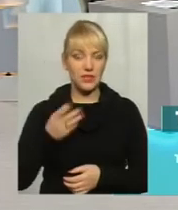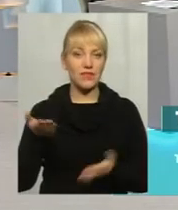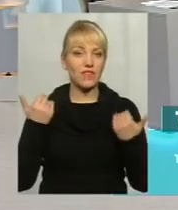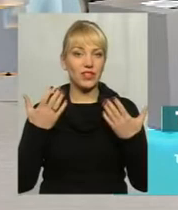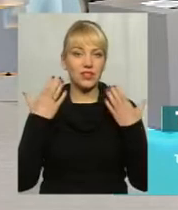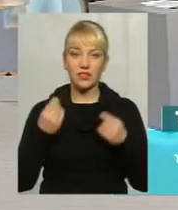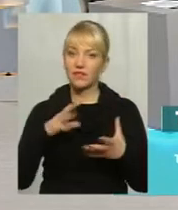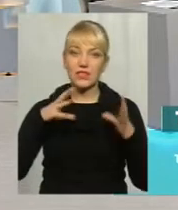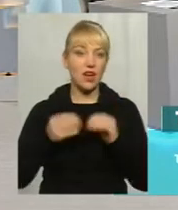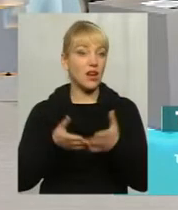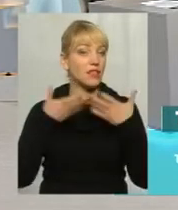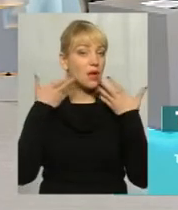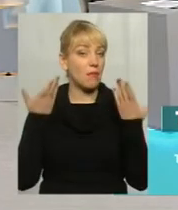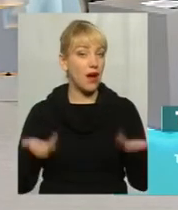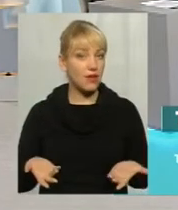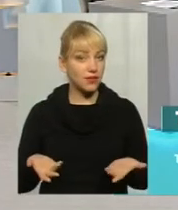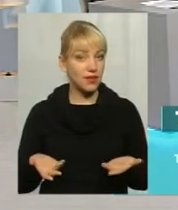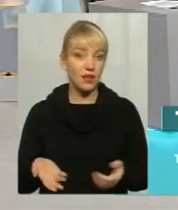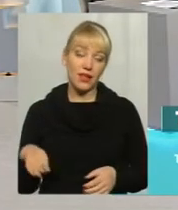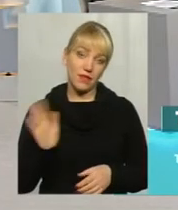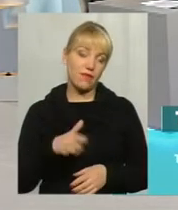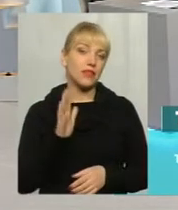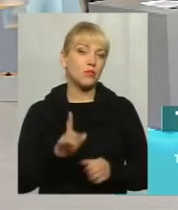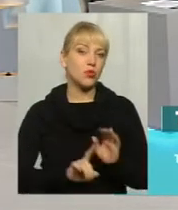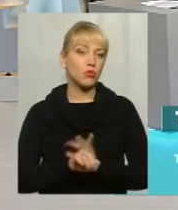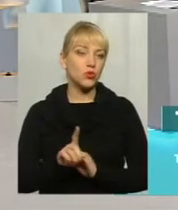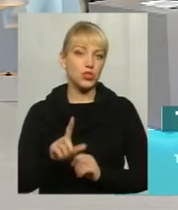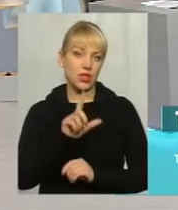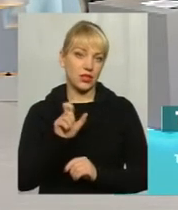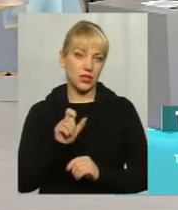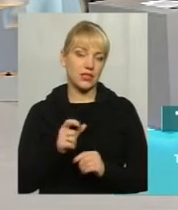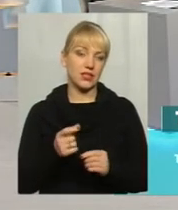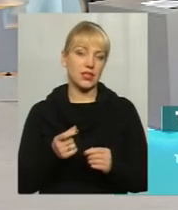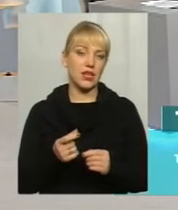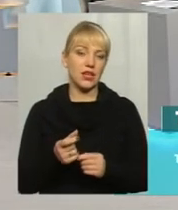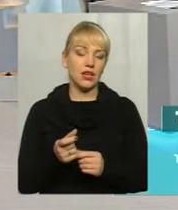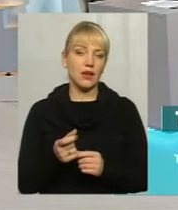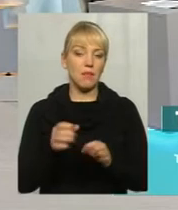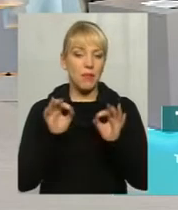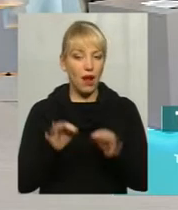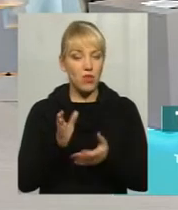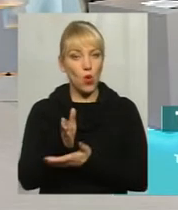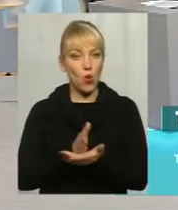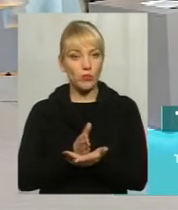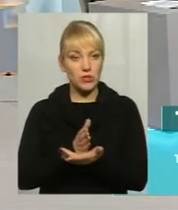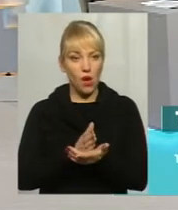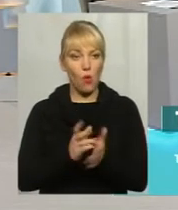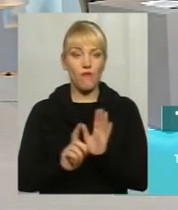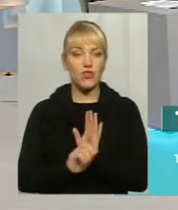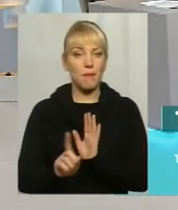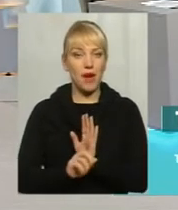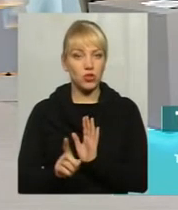і їх далі немає. То давайте ми так прощати з елементарного, з правильного обслуговування маршрутів,